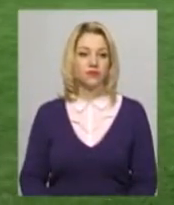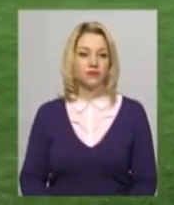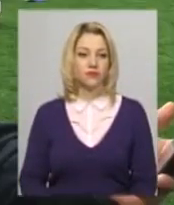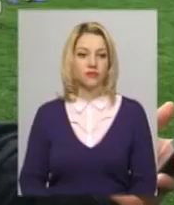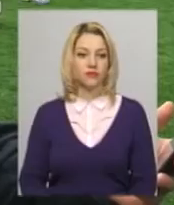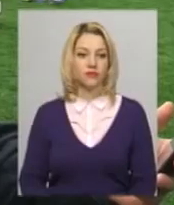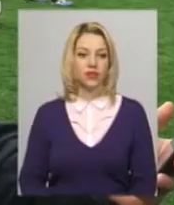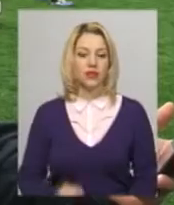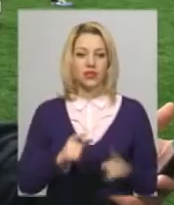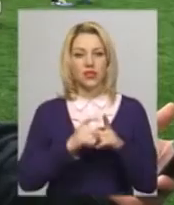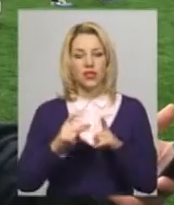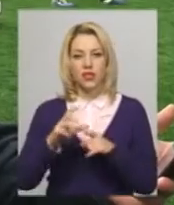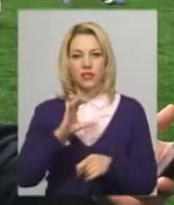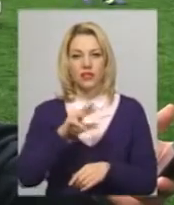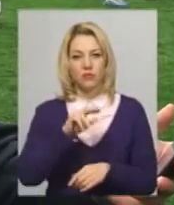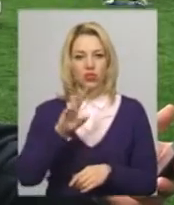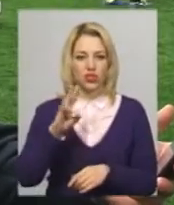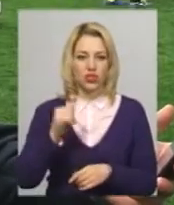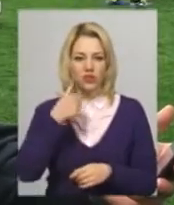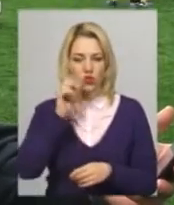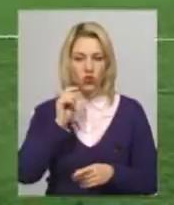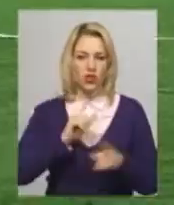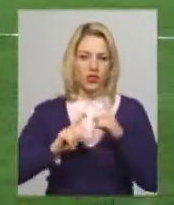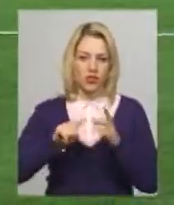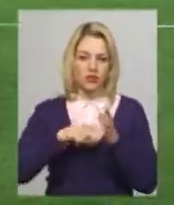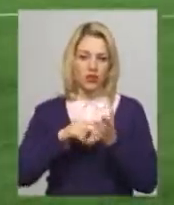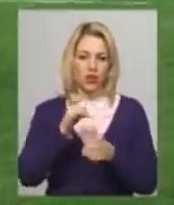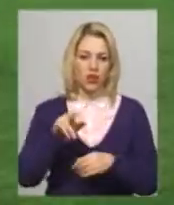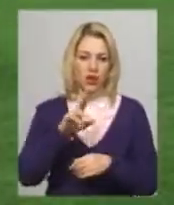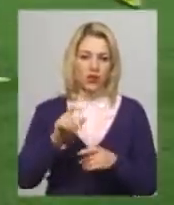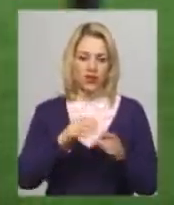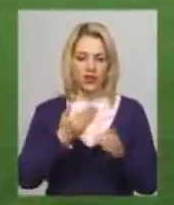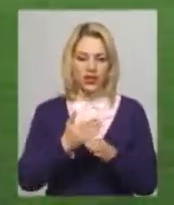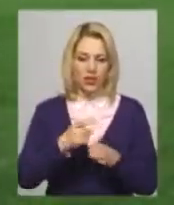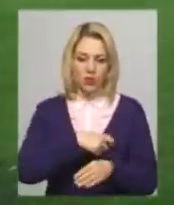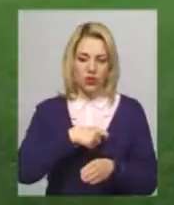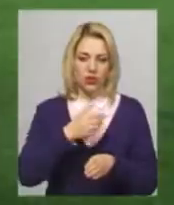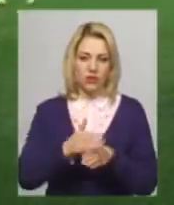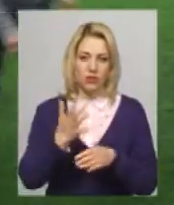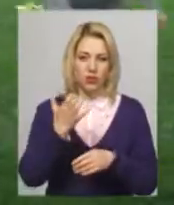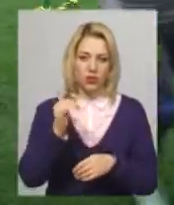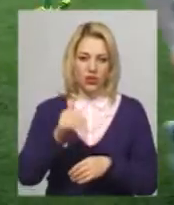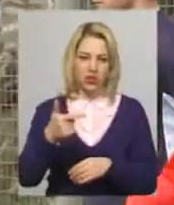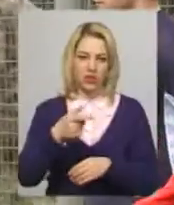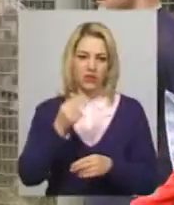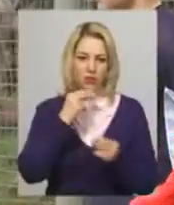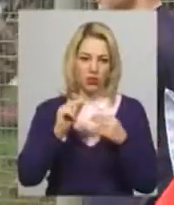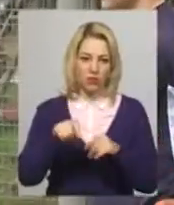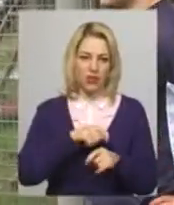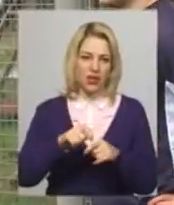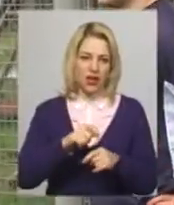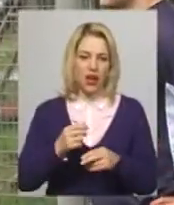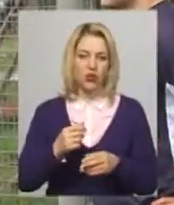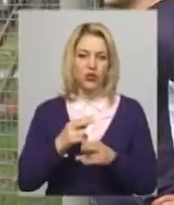За словами Олександра Семчишина, вчора на сесії міської ради депутати виділили 500 тисяч гривень на покращення матеріально-технічної